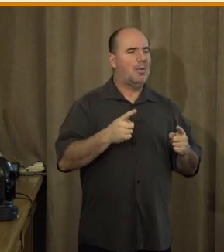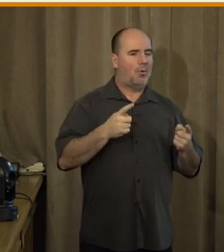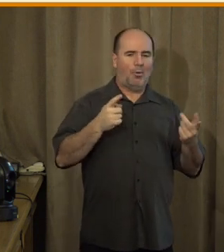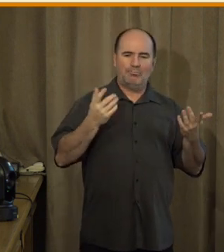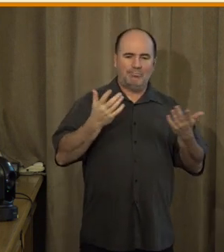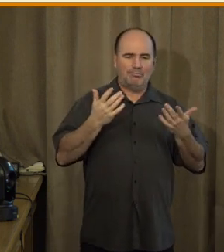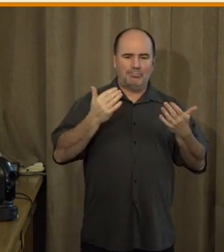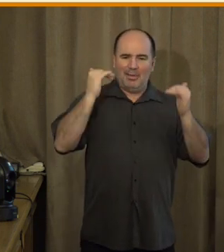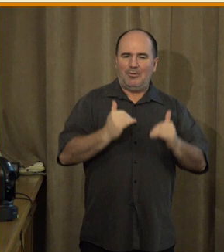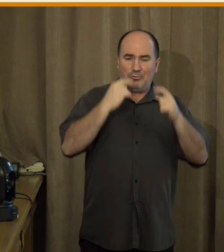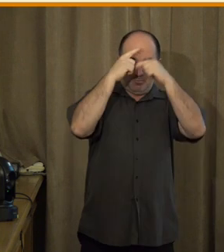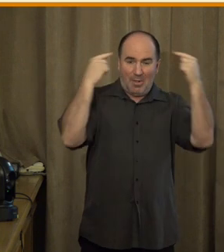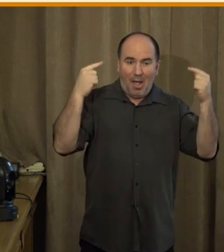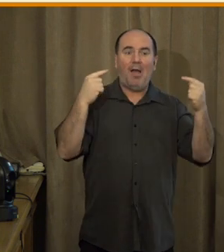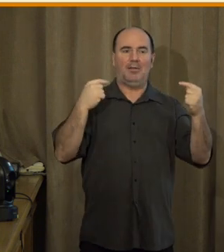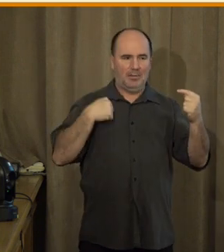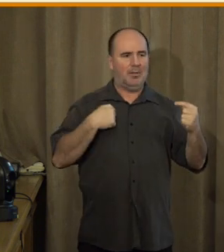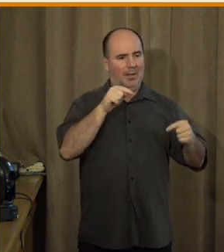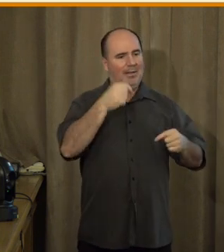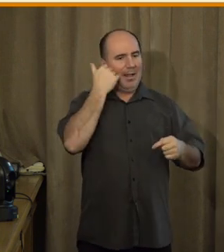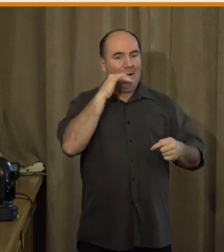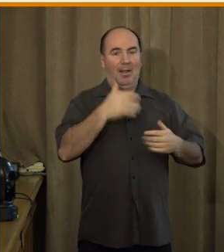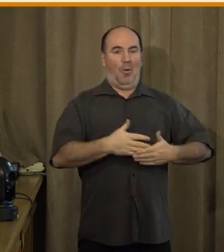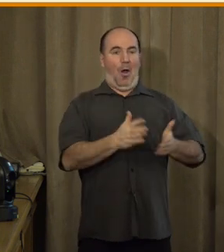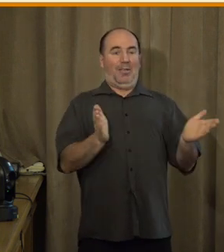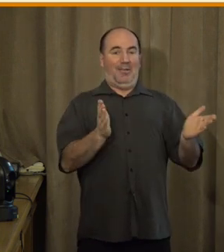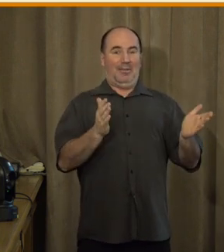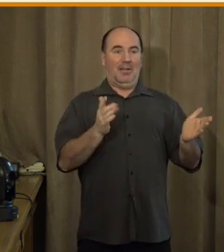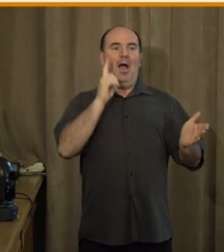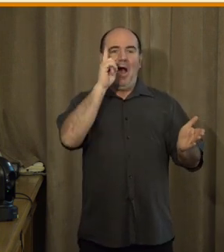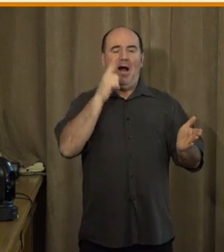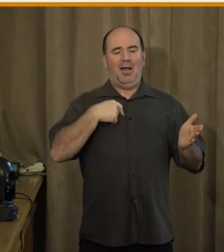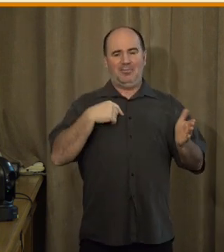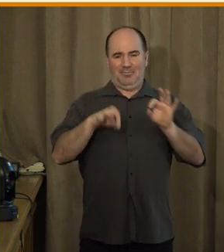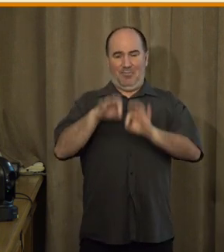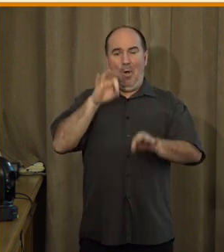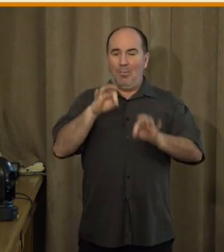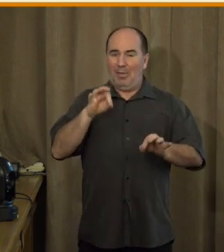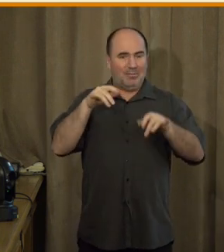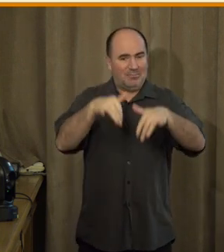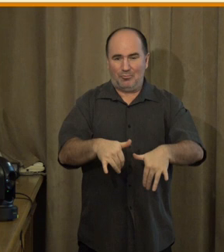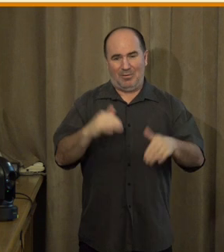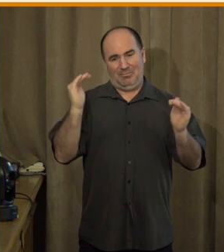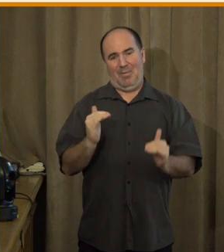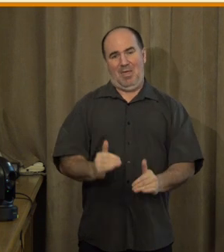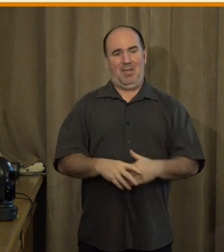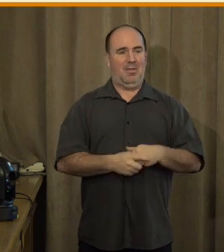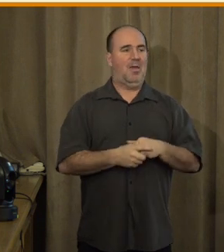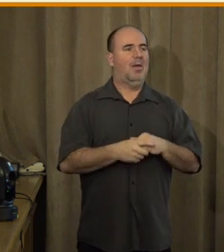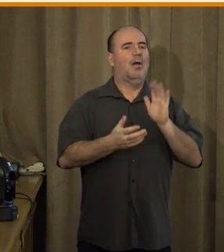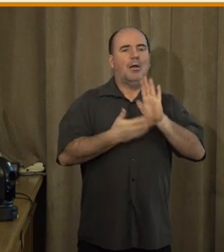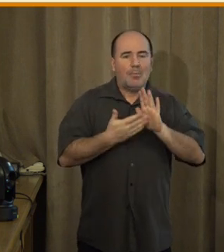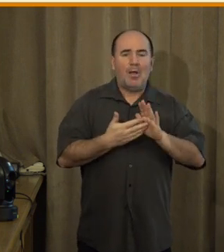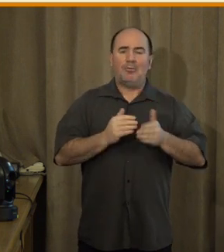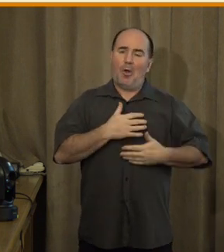otevřenost světu, ale je to i menší účast ve volbách, menší podpora člerství EU, menší víra v roli vzdělávání a